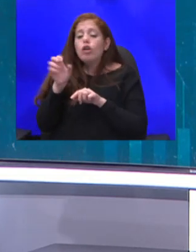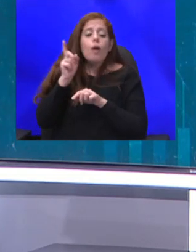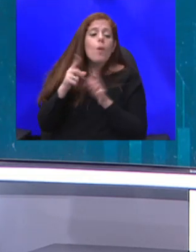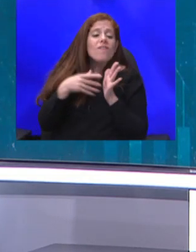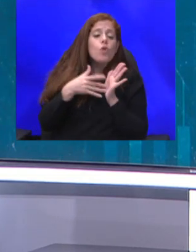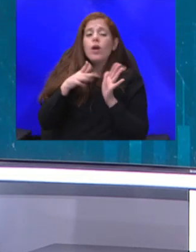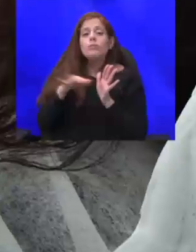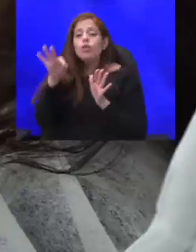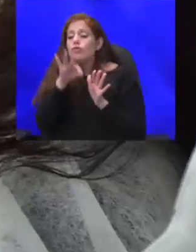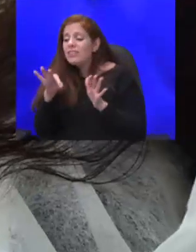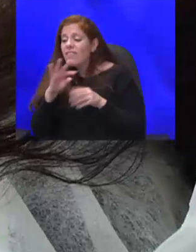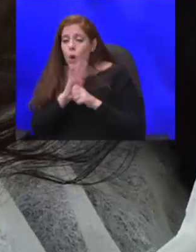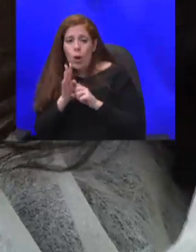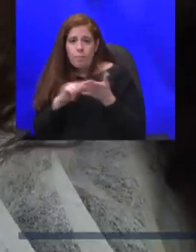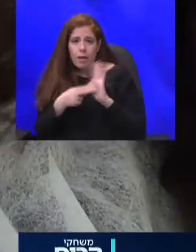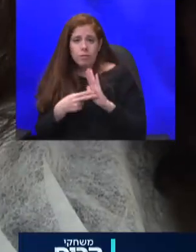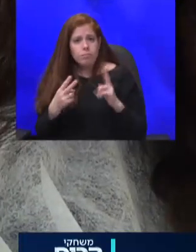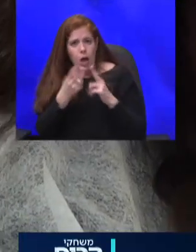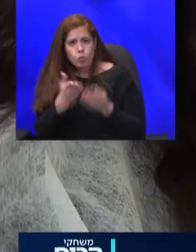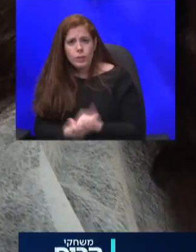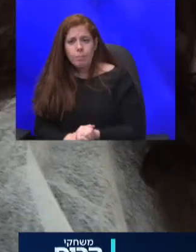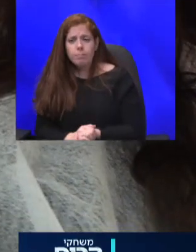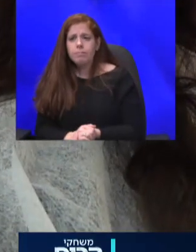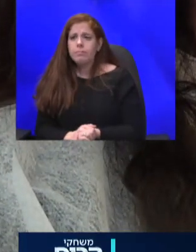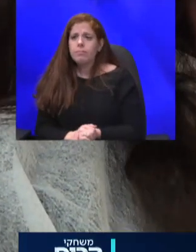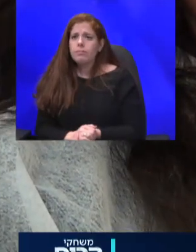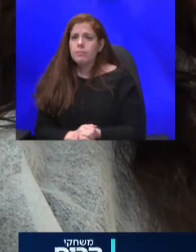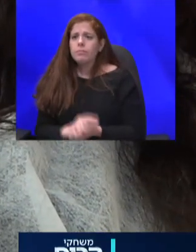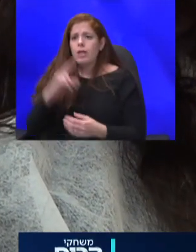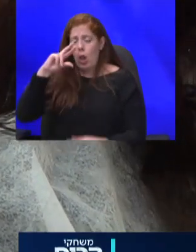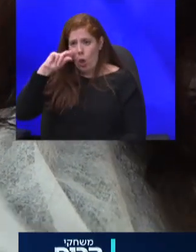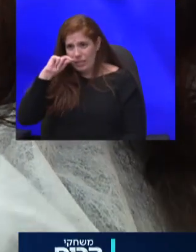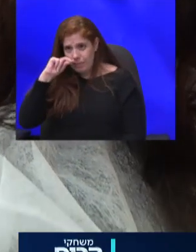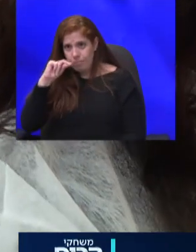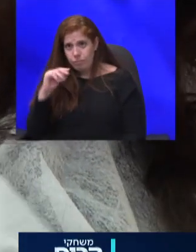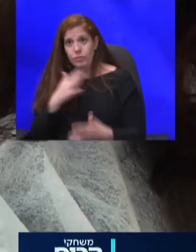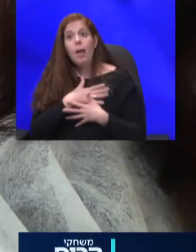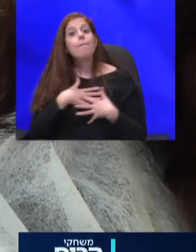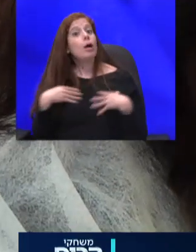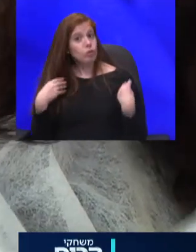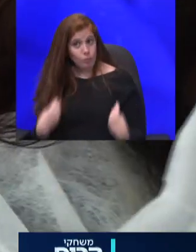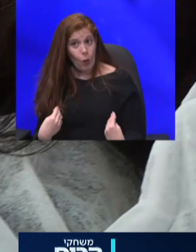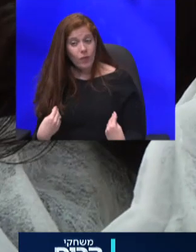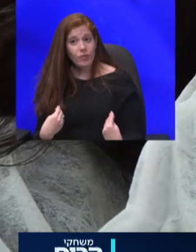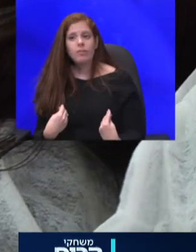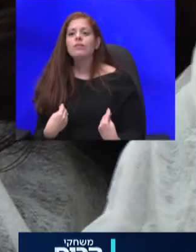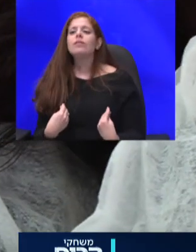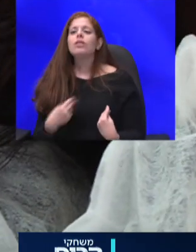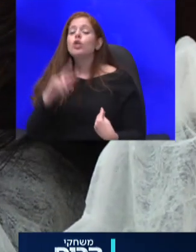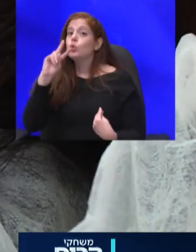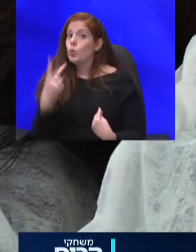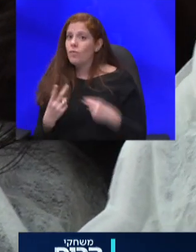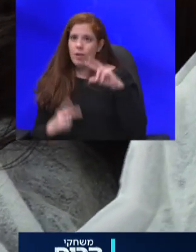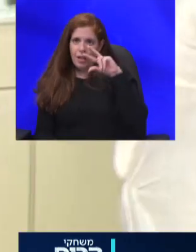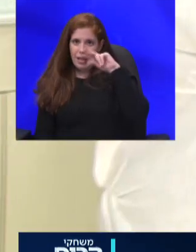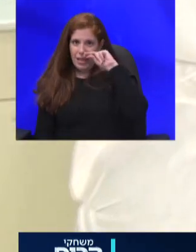כתבנו פגש כמה מהם לוחצים מרגישים טוב שוב לנחיר השני